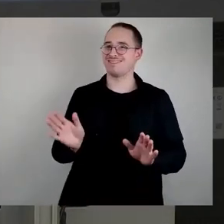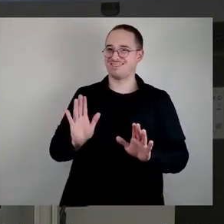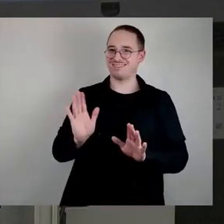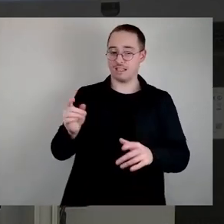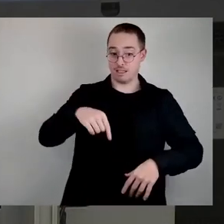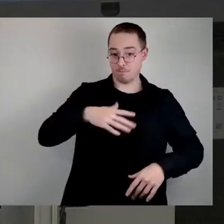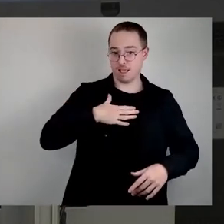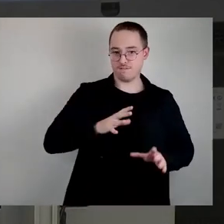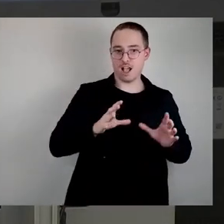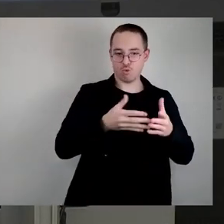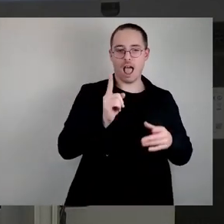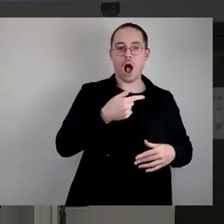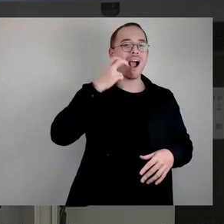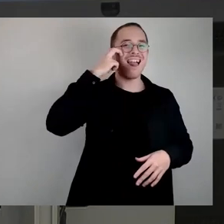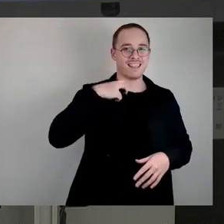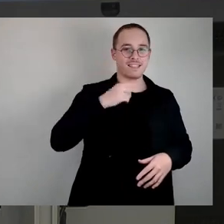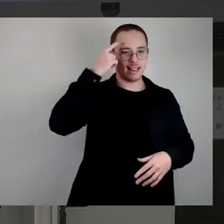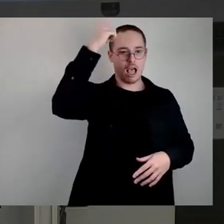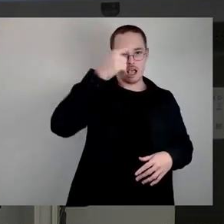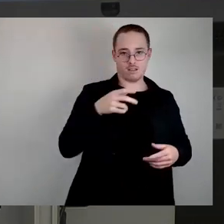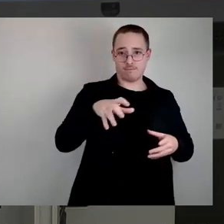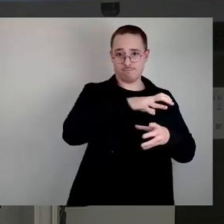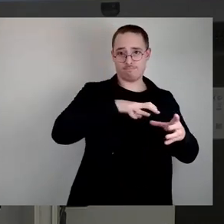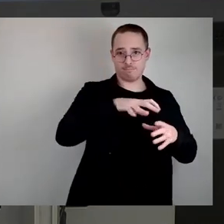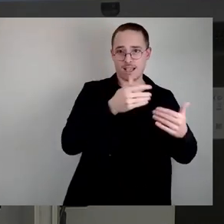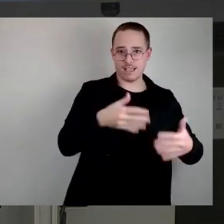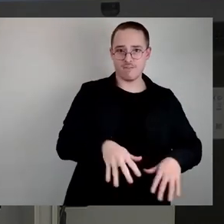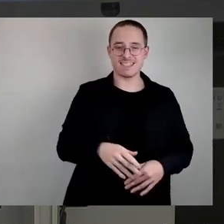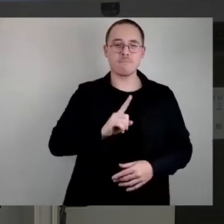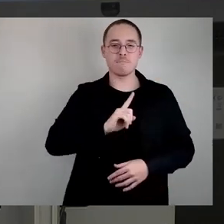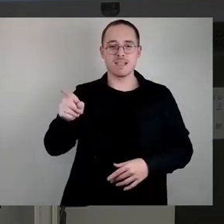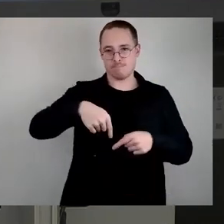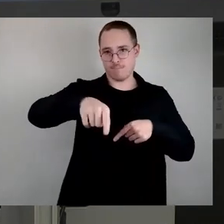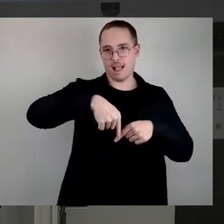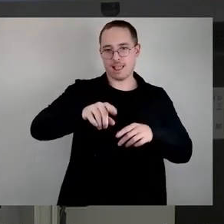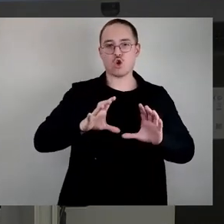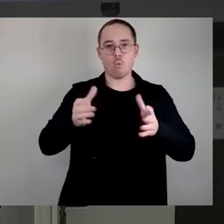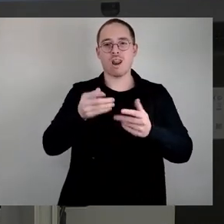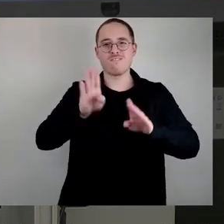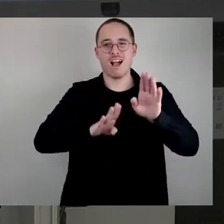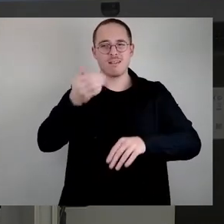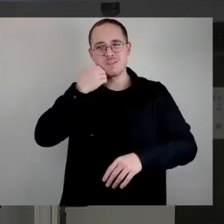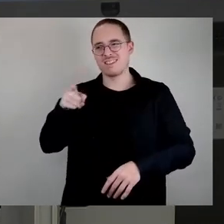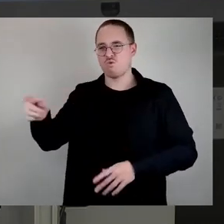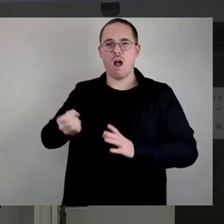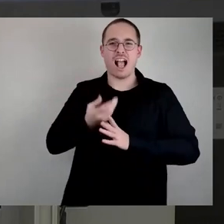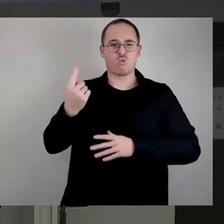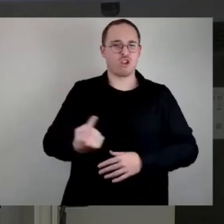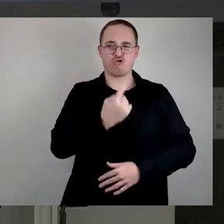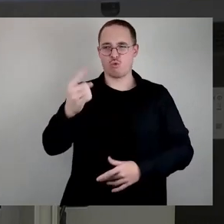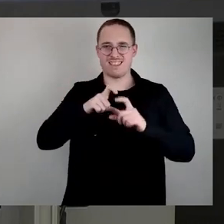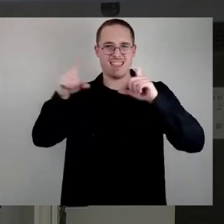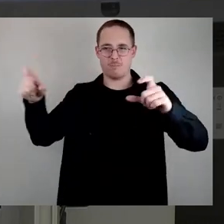dass wir bis zur Kommunalwahl mit diesem Blödsinn der aktuellen Stunden endlich aufhören. Wir haben dafür